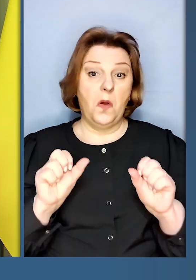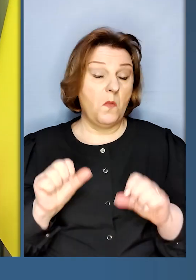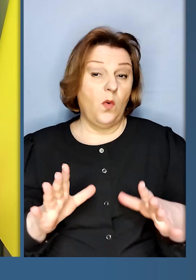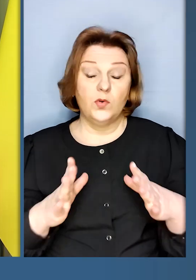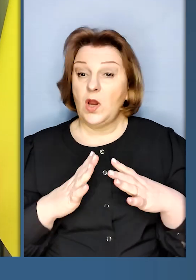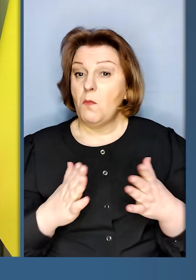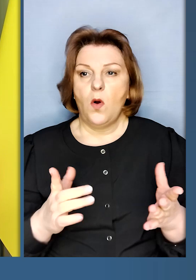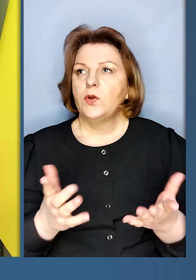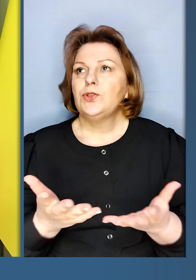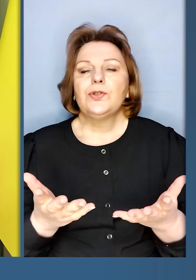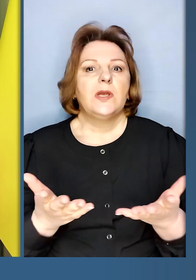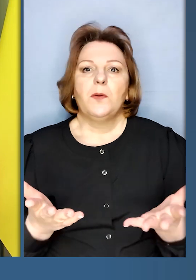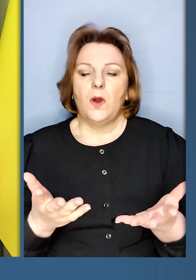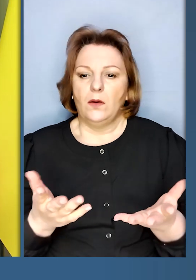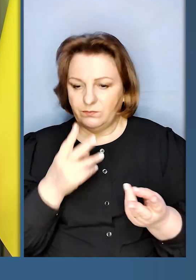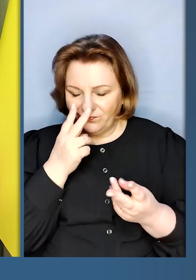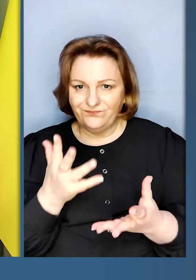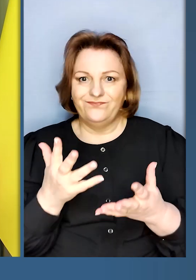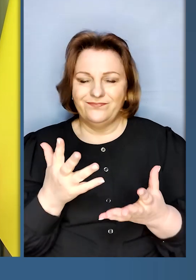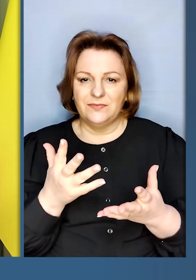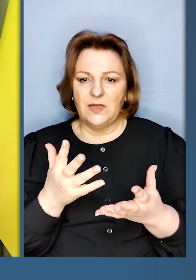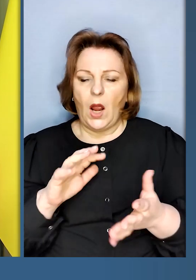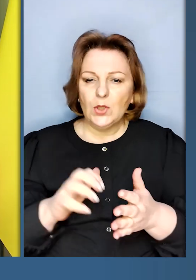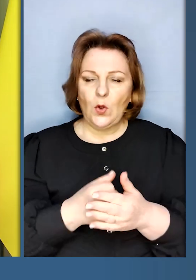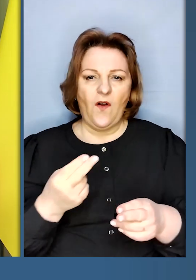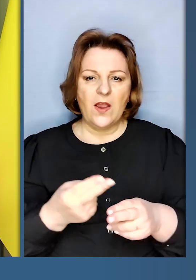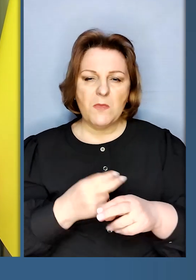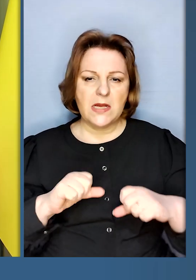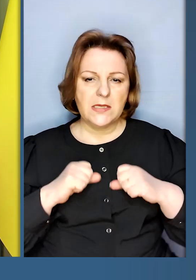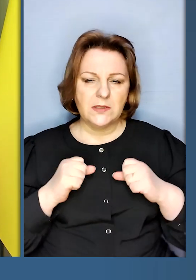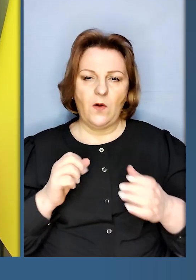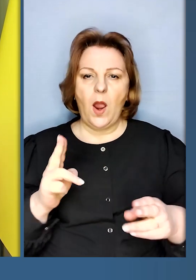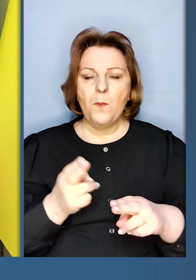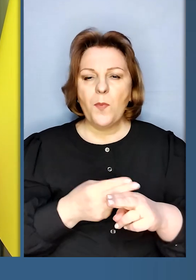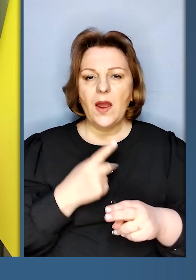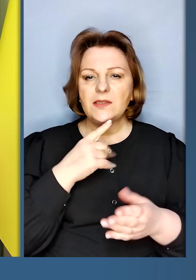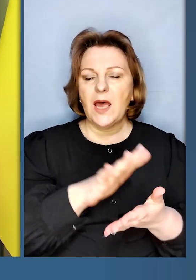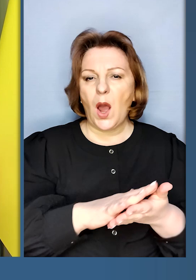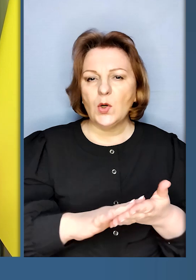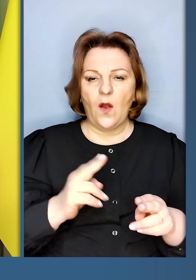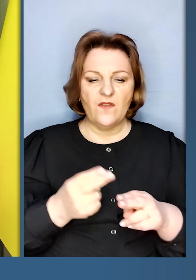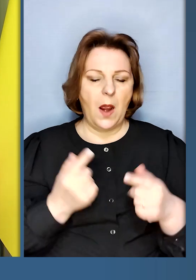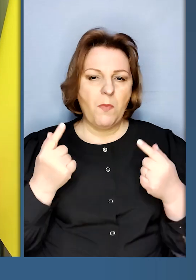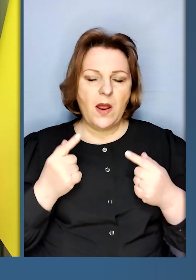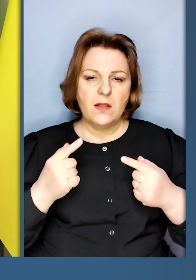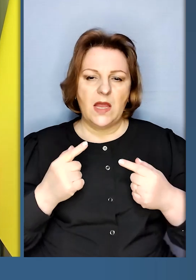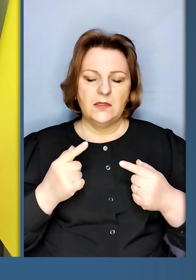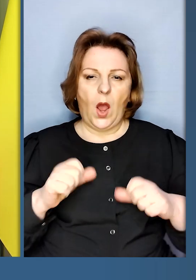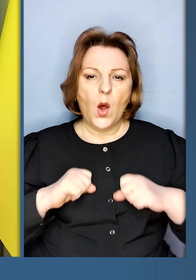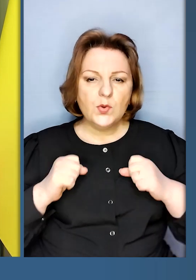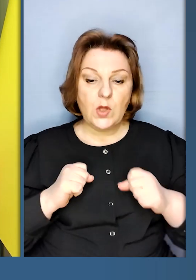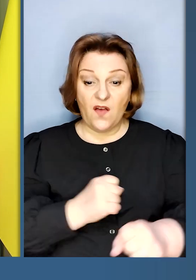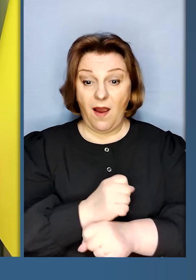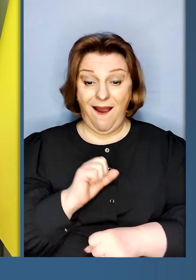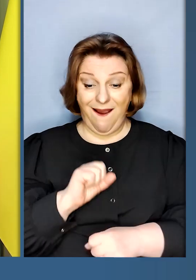може бути чимось досягнутим без зусиль, без крові, без великого зусилля в